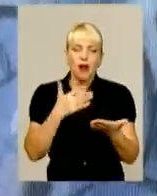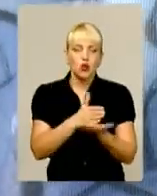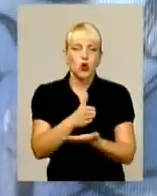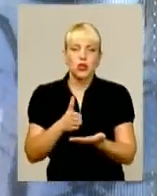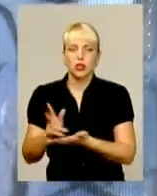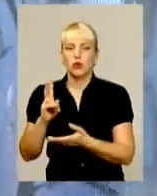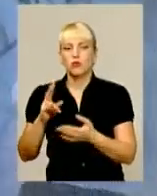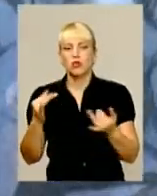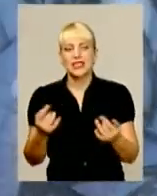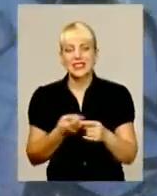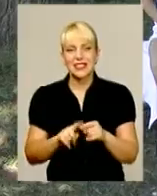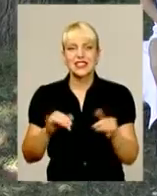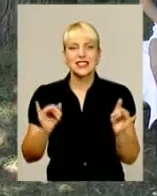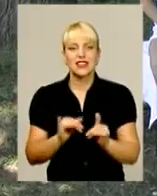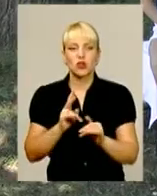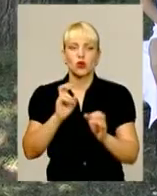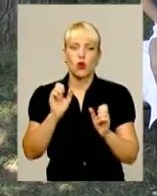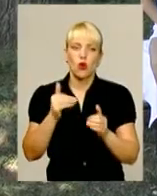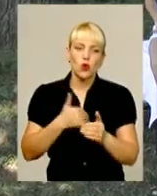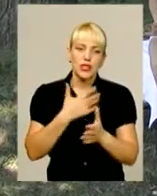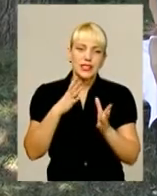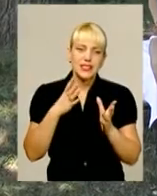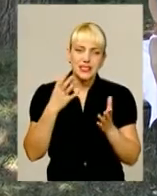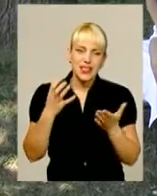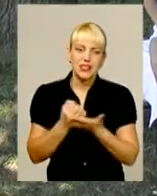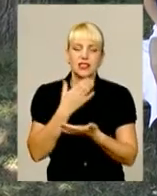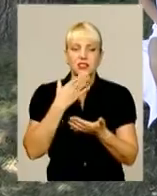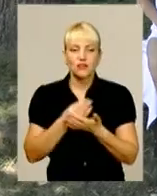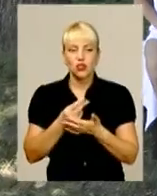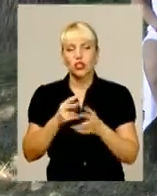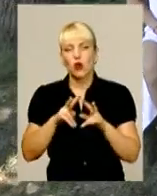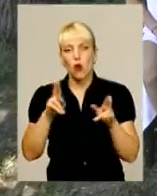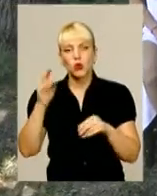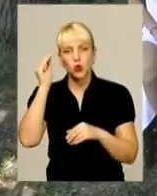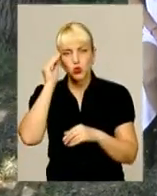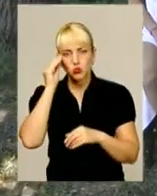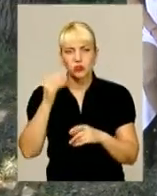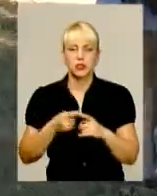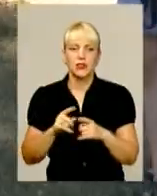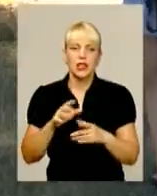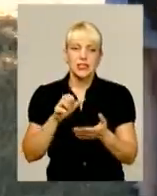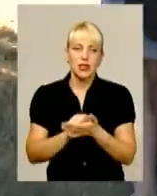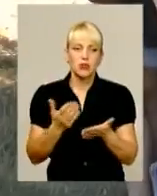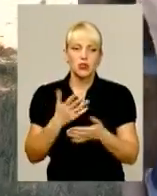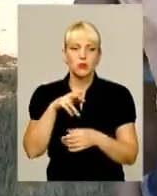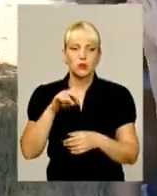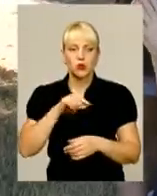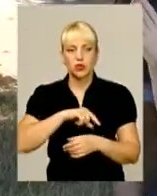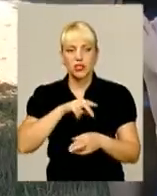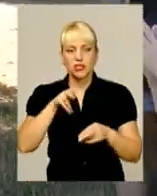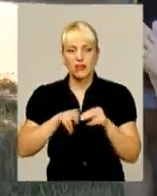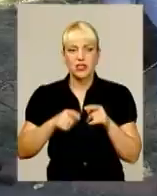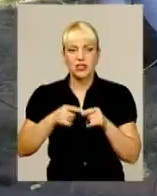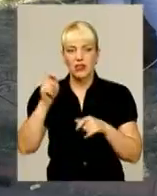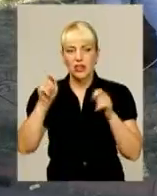просто цікаво, які хочуть знайти своїх однодумців, своїх друзів, зайнятися чимось тіченим по душі. Завершили фестиваль кіно